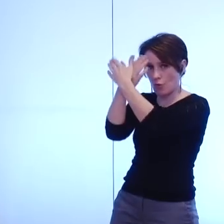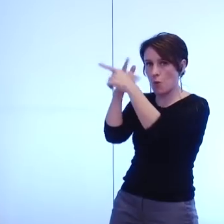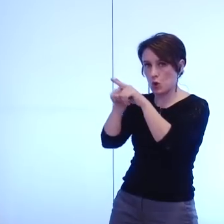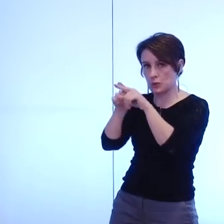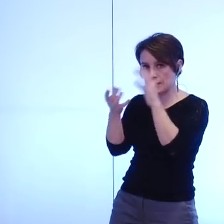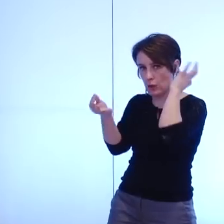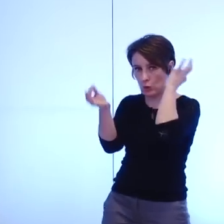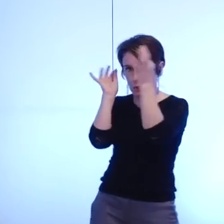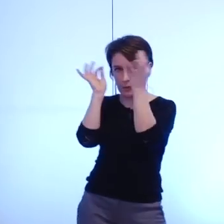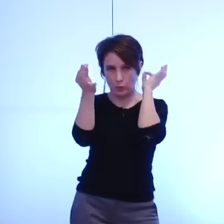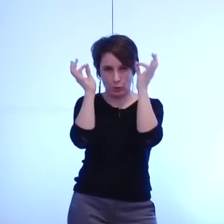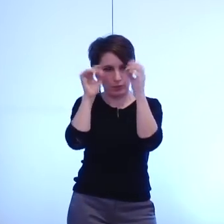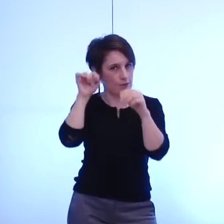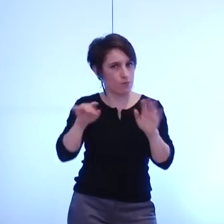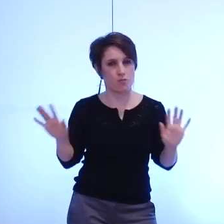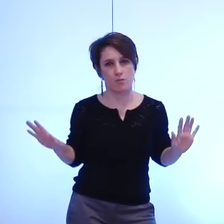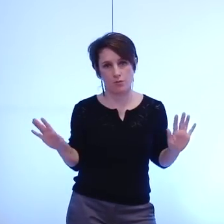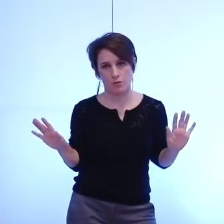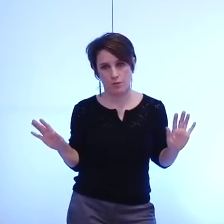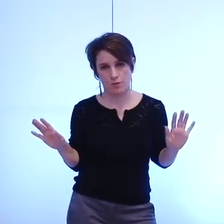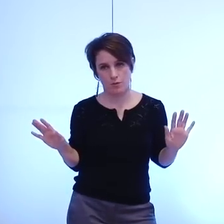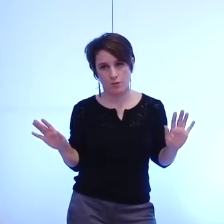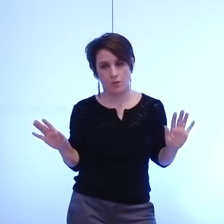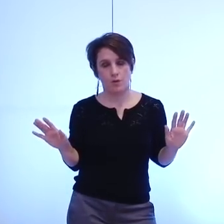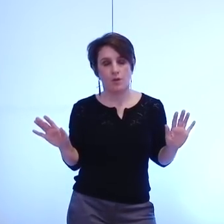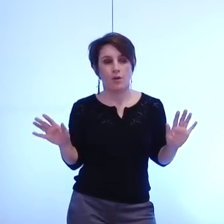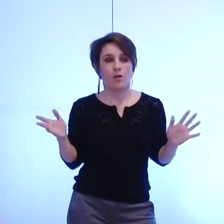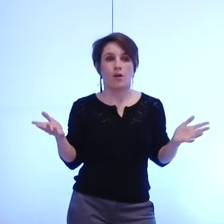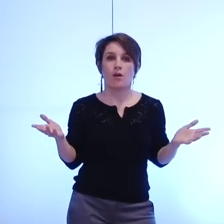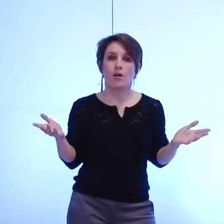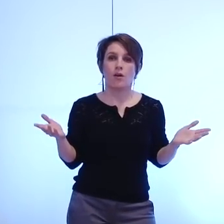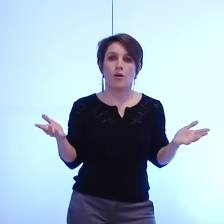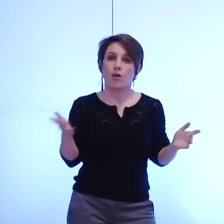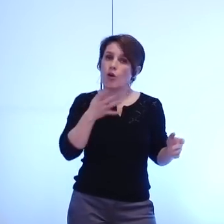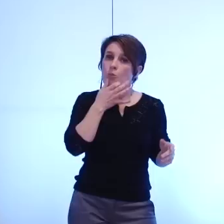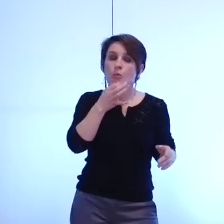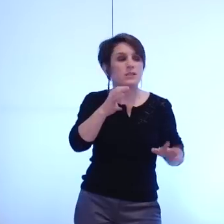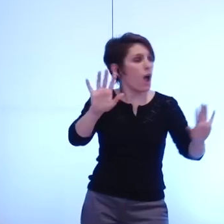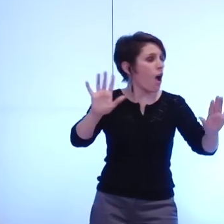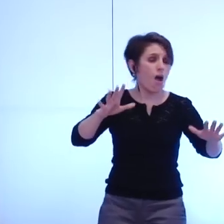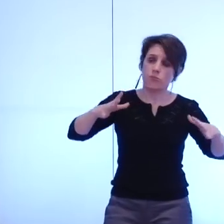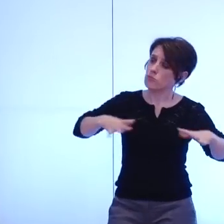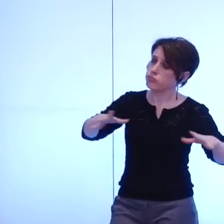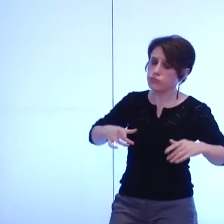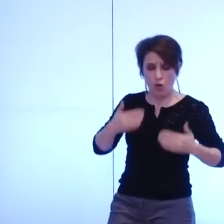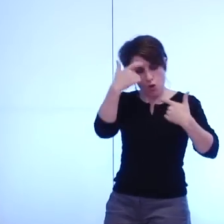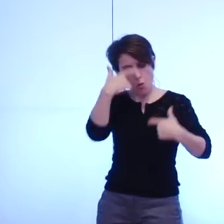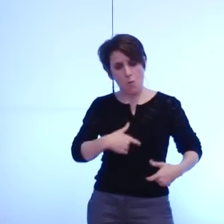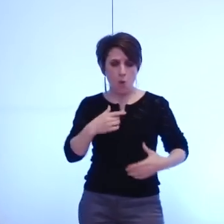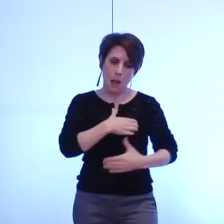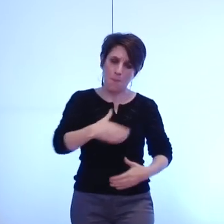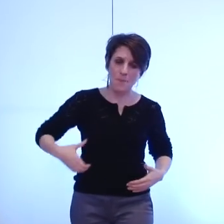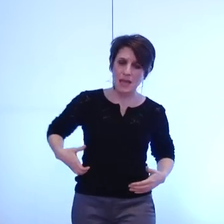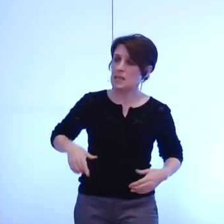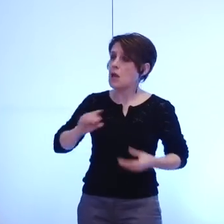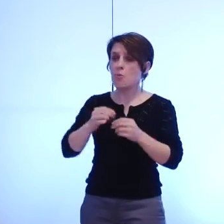également le temps qui consiste à dire ce n'est plus mon problème moi je suis un élu communal et c'est le problème